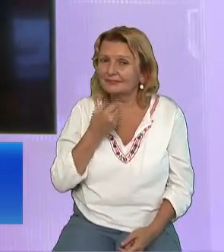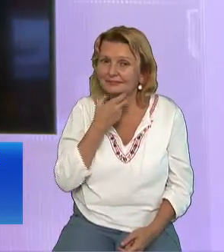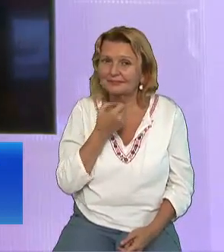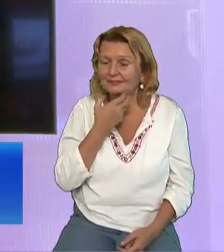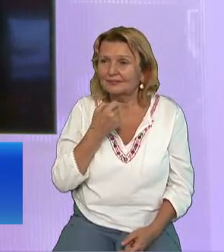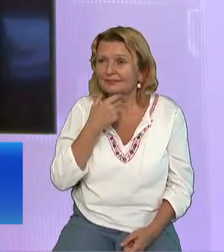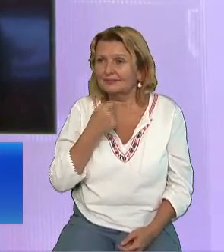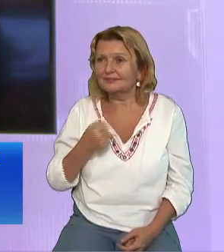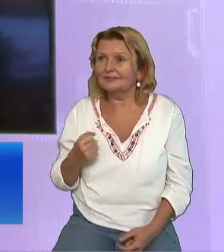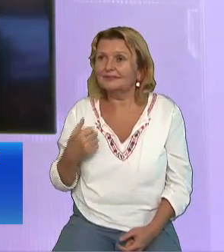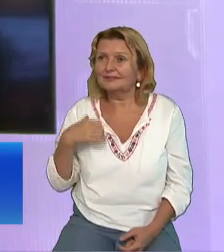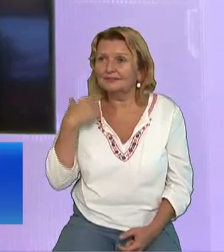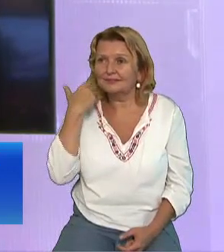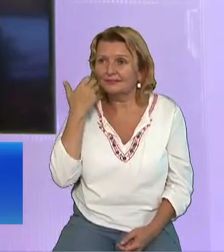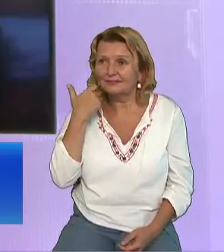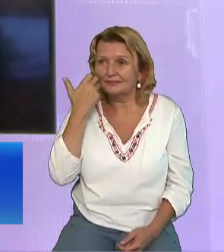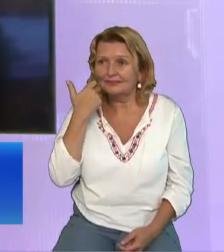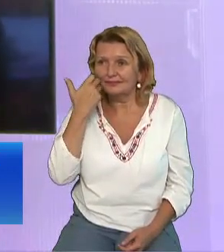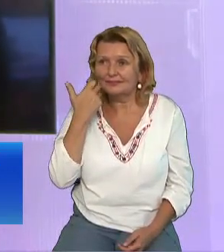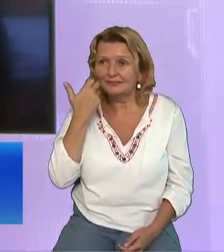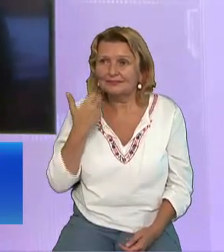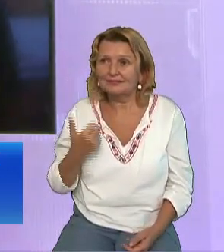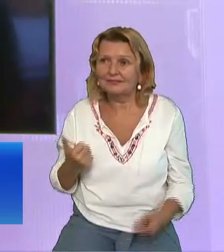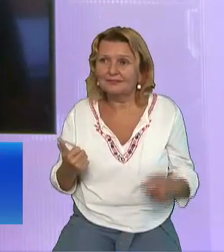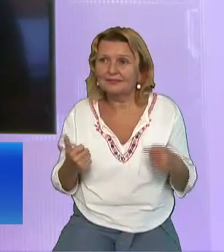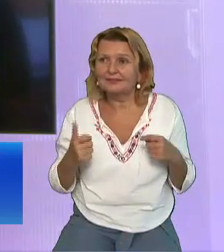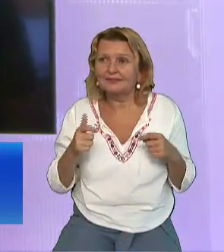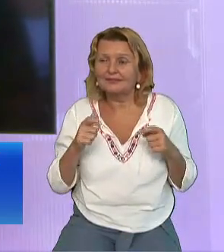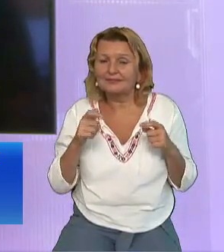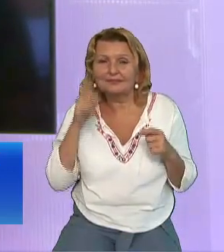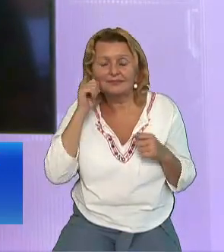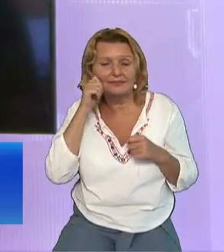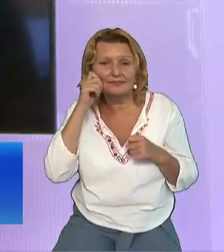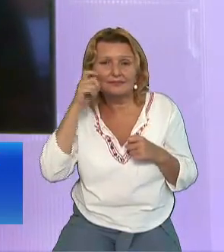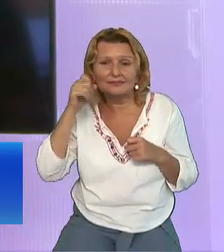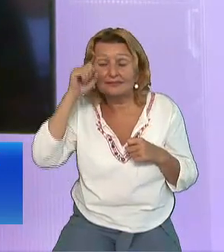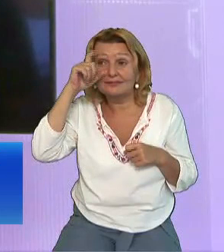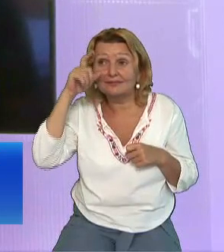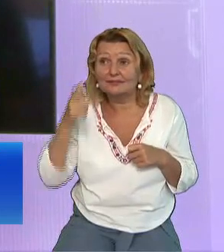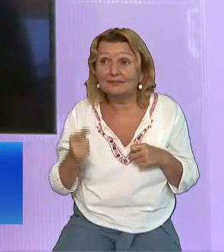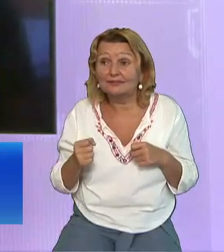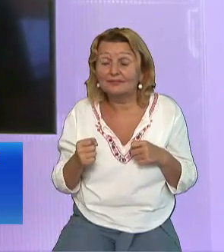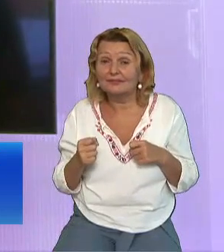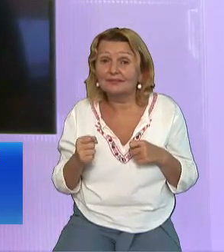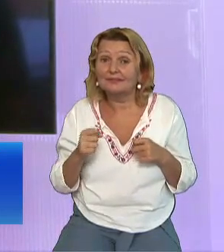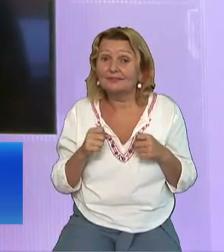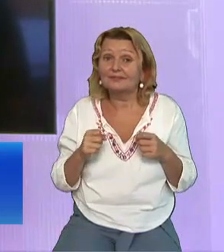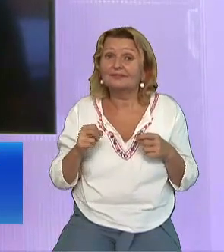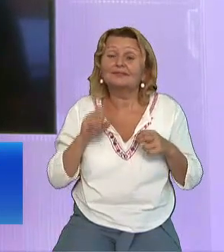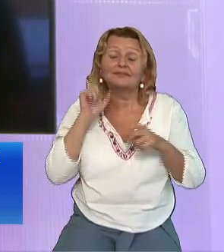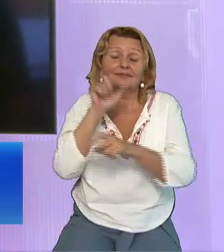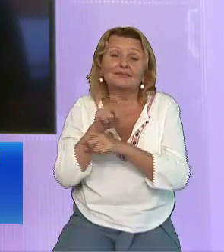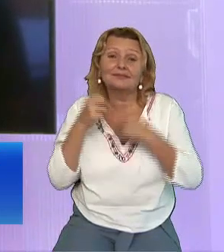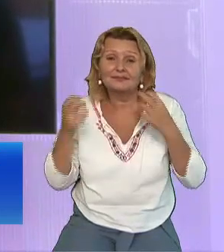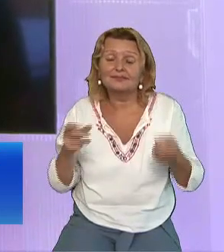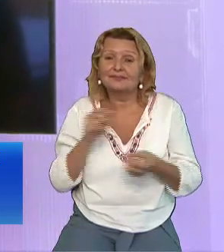Israel Mamă, și s-au uitat ăștia doi Fascinați, le-ar dea inima Ce bine este să ți se spună Din Sfânta Scriptură Ce